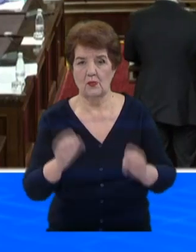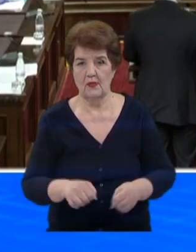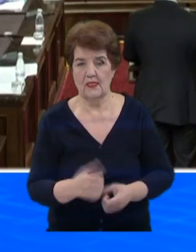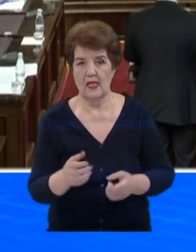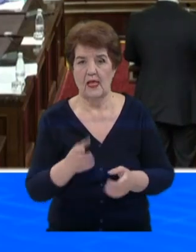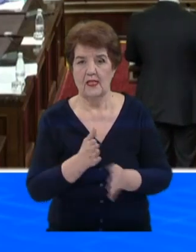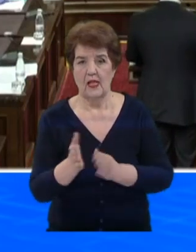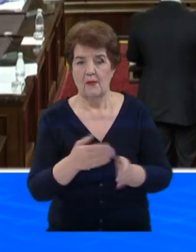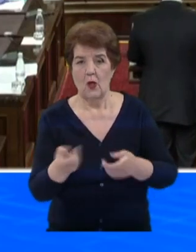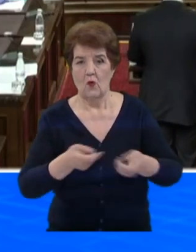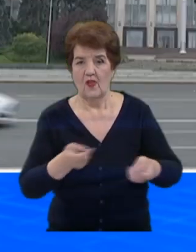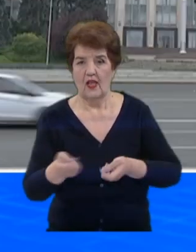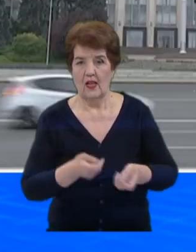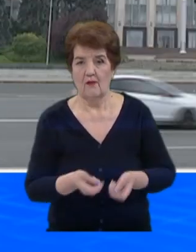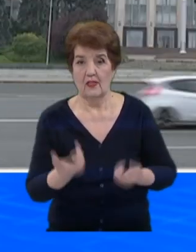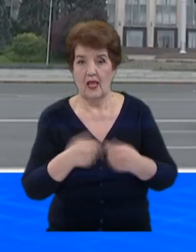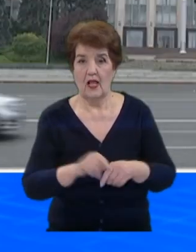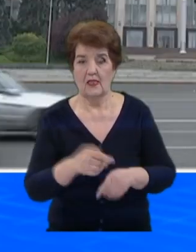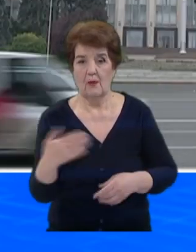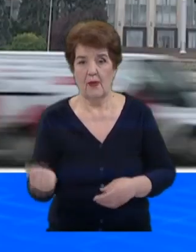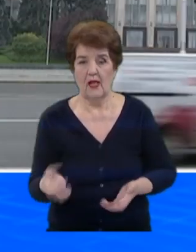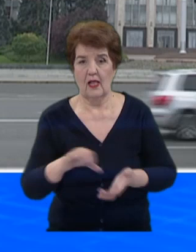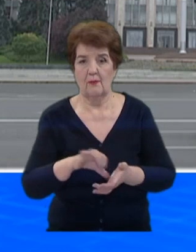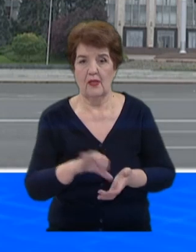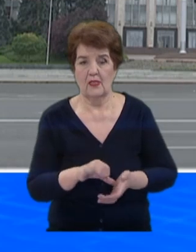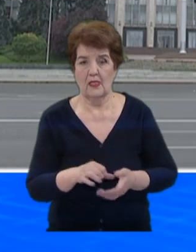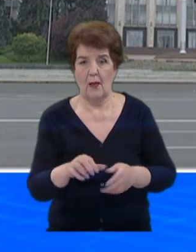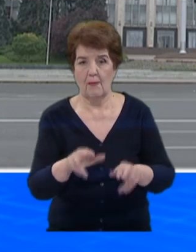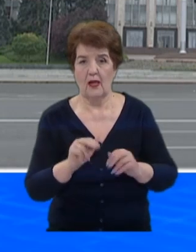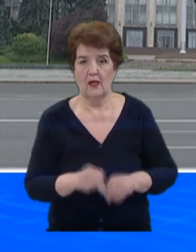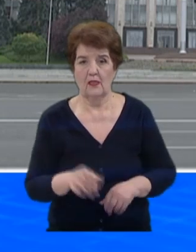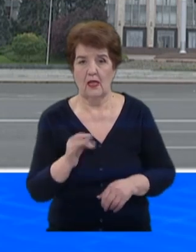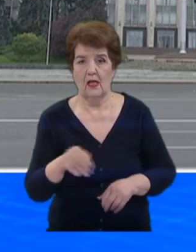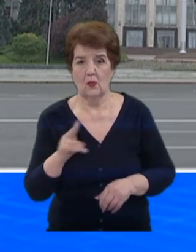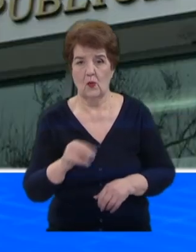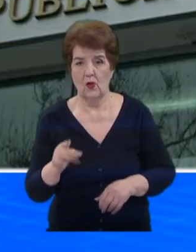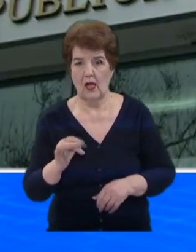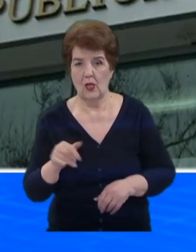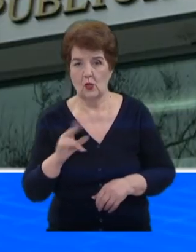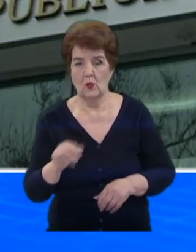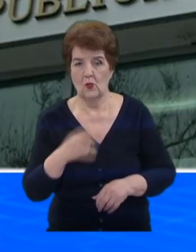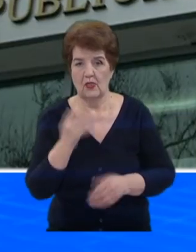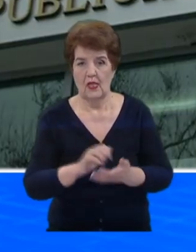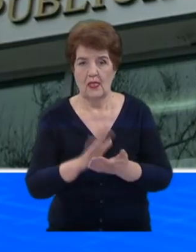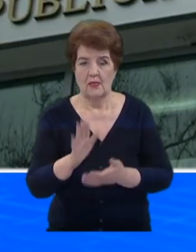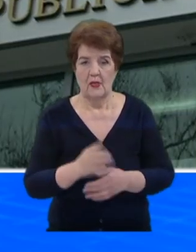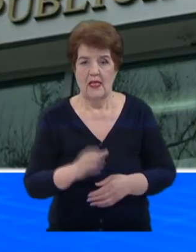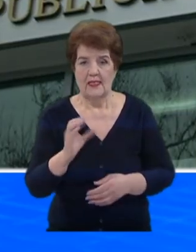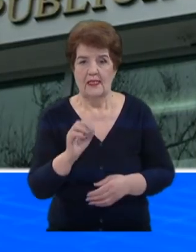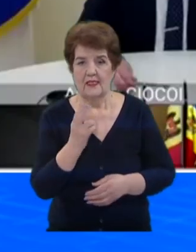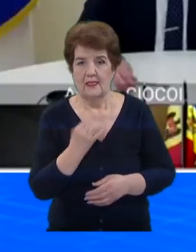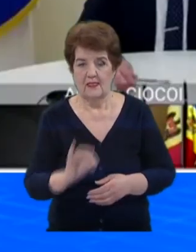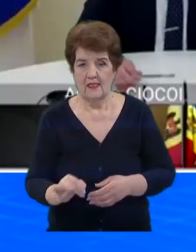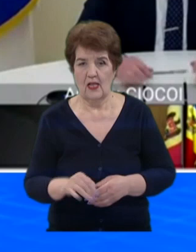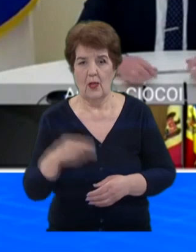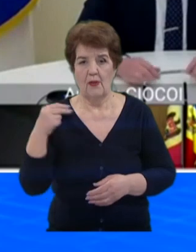de remaniere guvernamentală. De altă parte, reprezentantul Parlamentului, Radu Radu, a pledat pentru respingerea sesizării președinției și